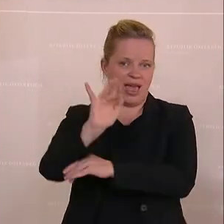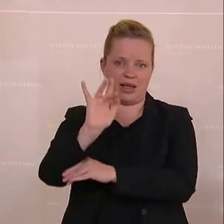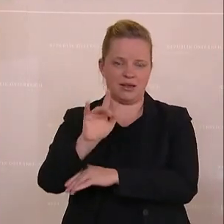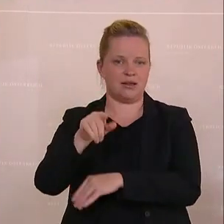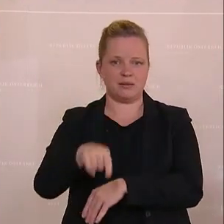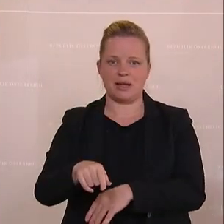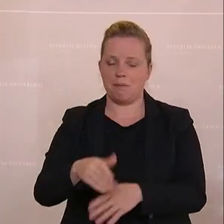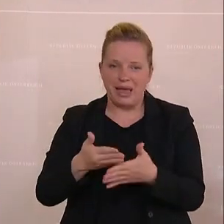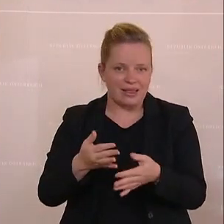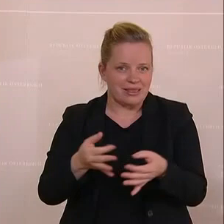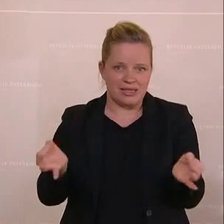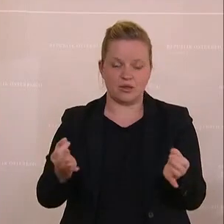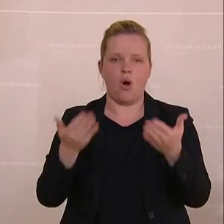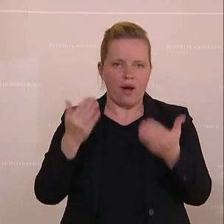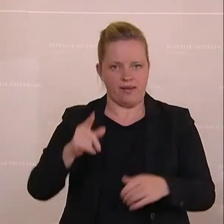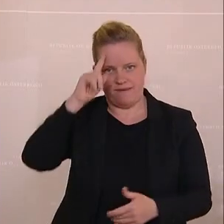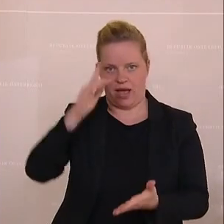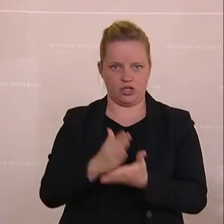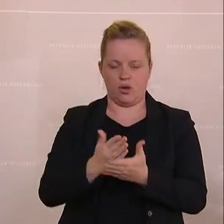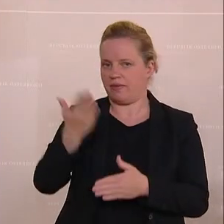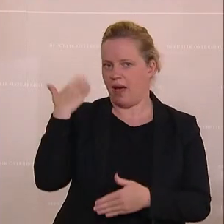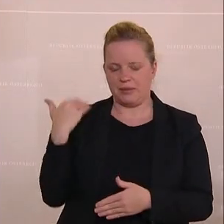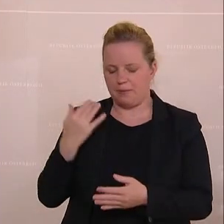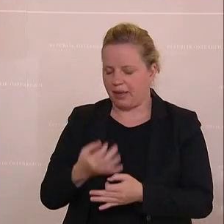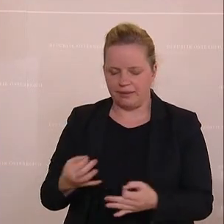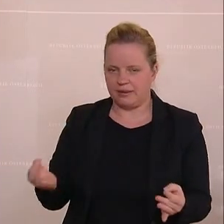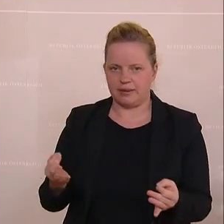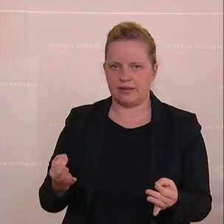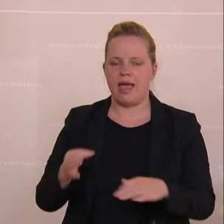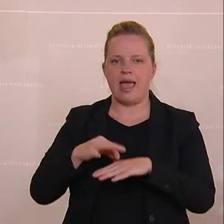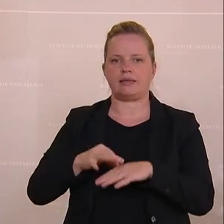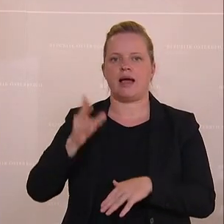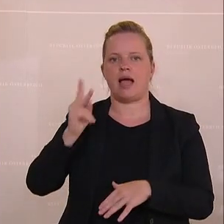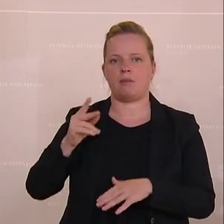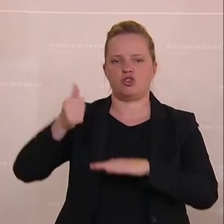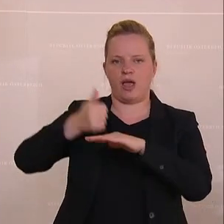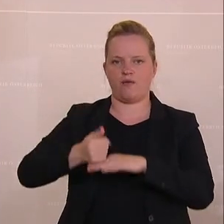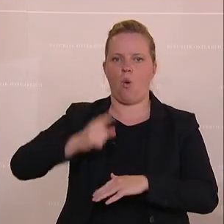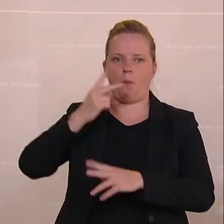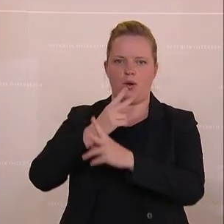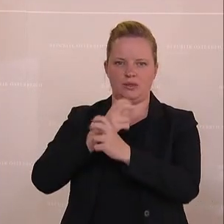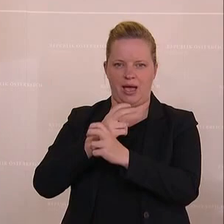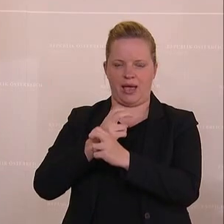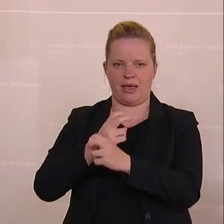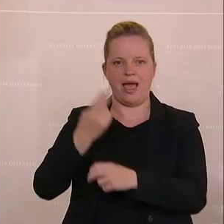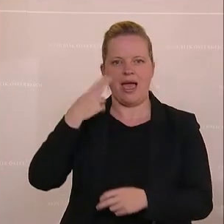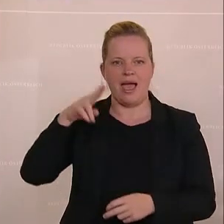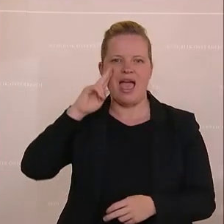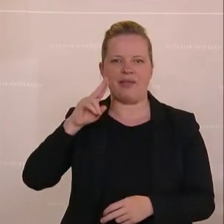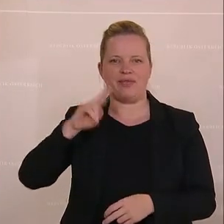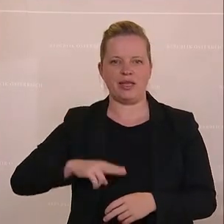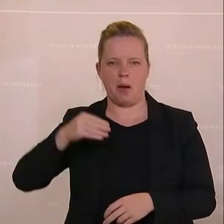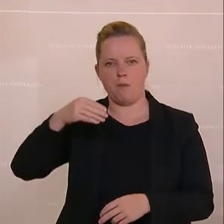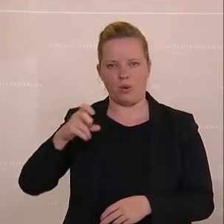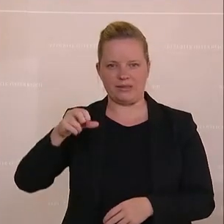werden nichts bringen. Heute wissen wir, sie haben nichts gebracht. Selbst der Ärztekammerchef aus Oberösterreich, Herr Peter Niedermoz, hat gesagt, diese